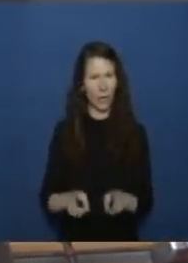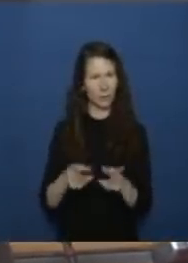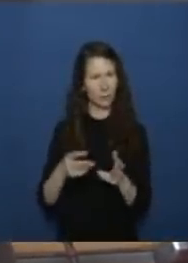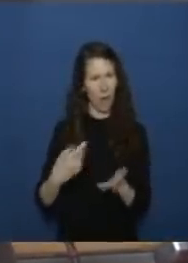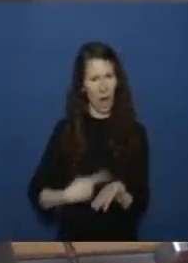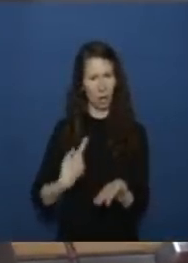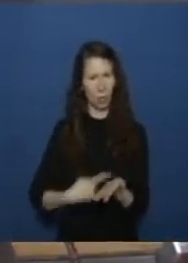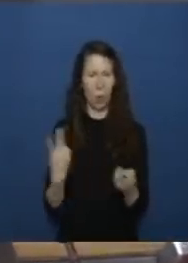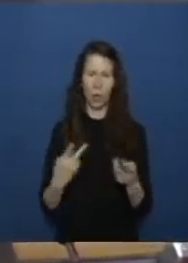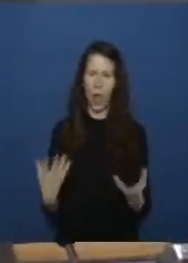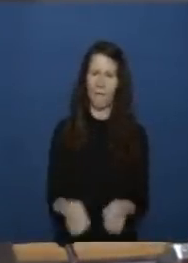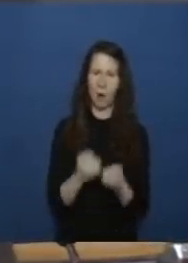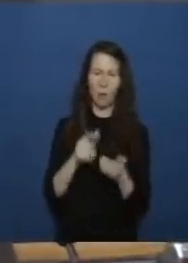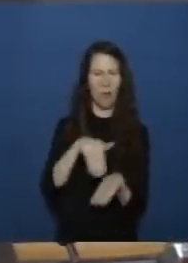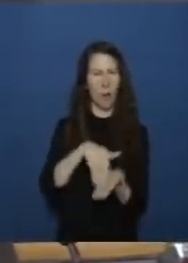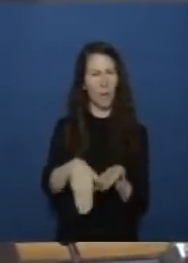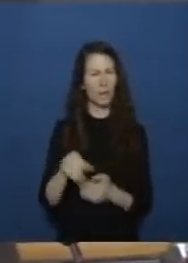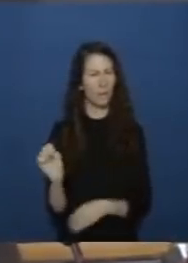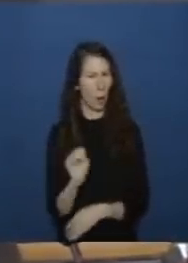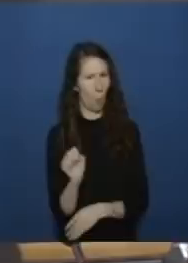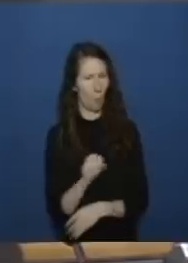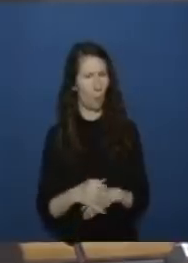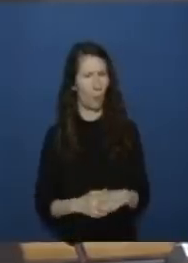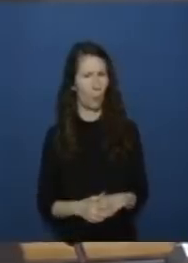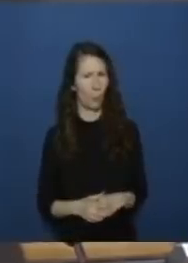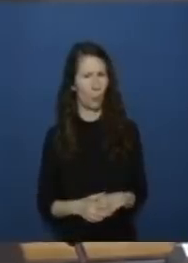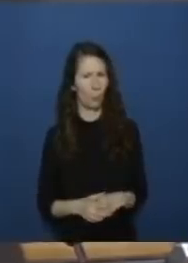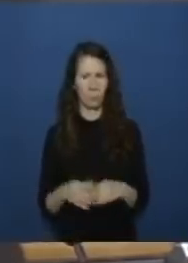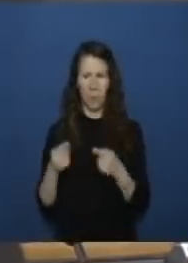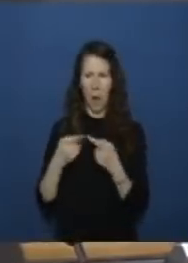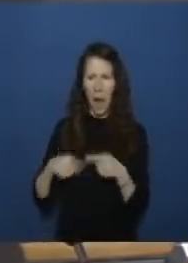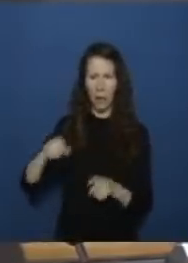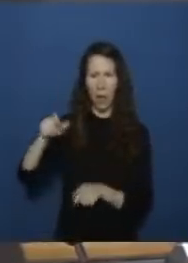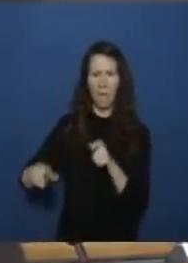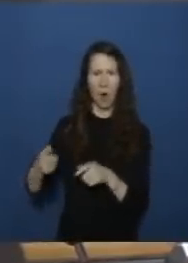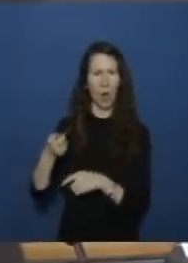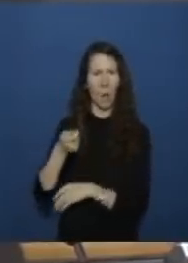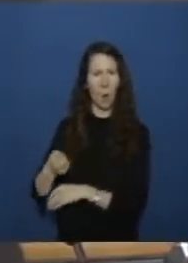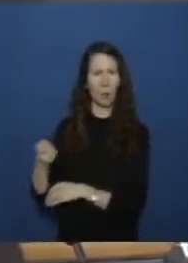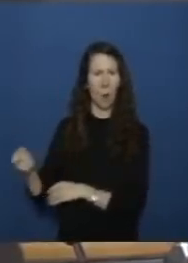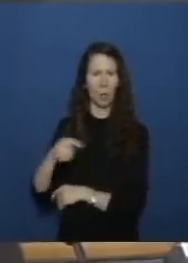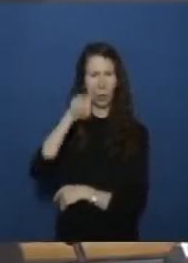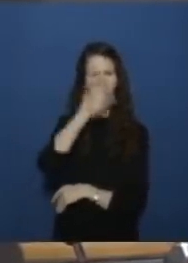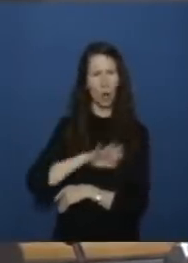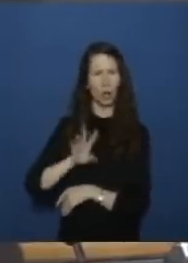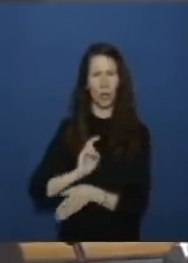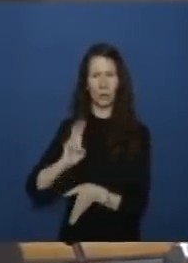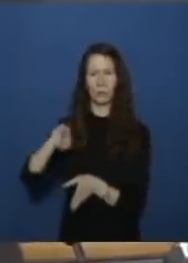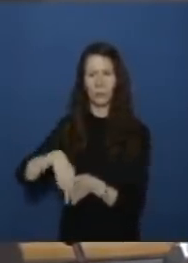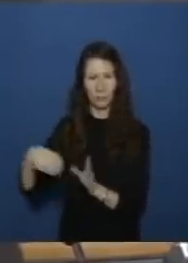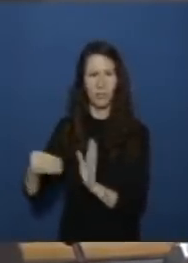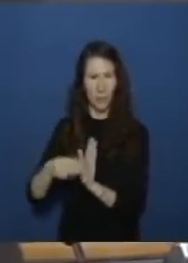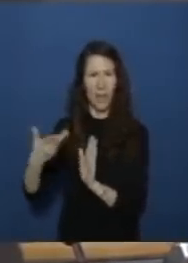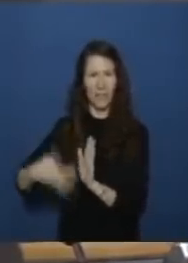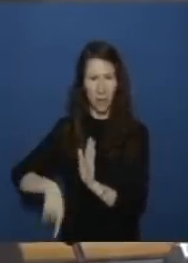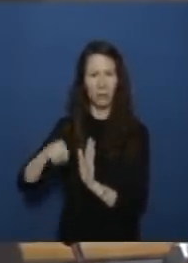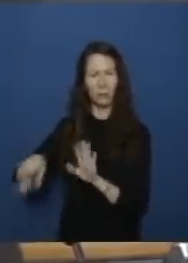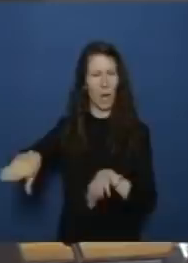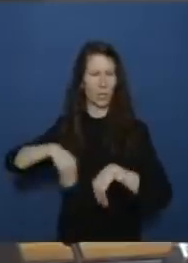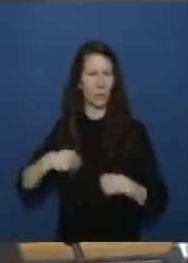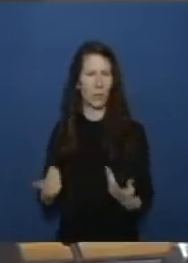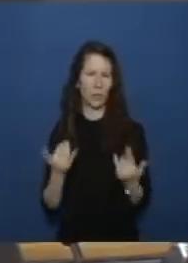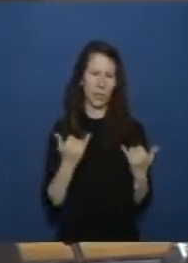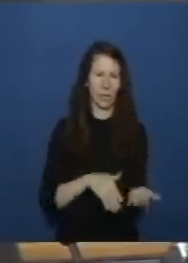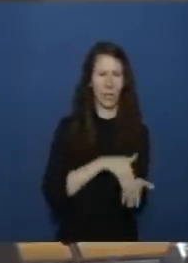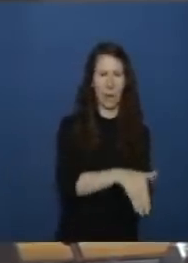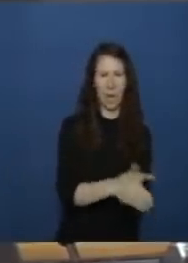in anderen formen oder anderen fällen von völkermord wo deutschland beteiligt war wurde das ja akzeptiert was